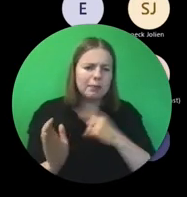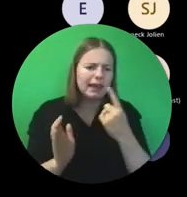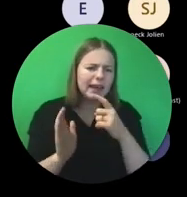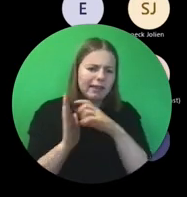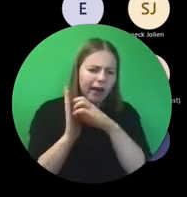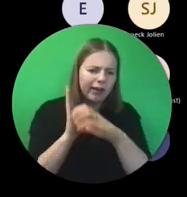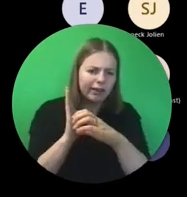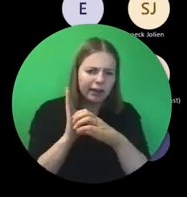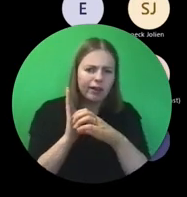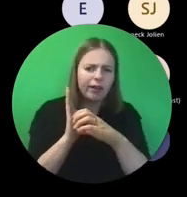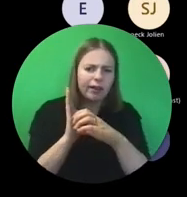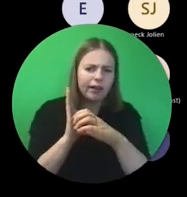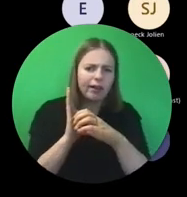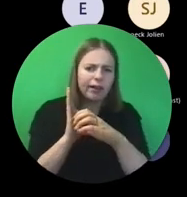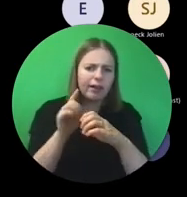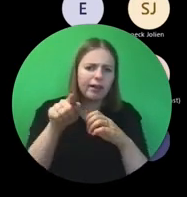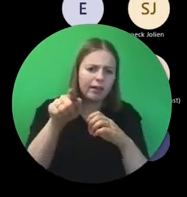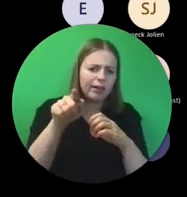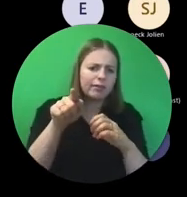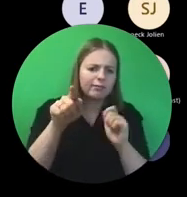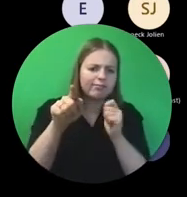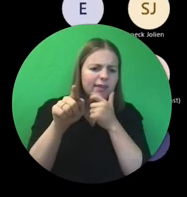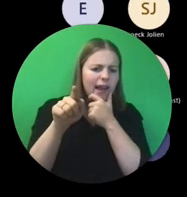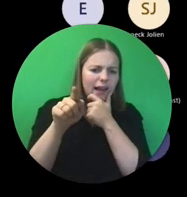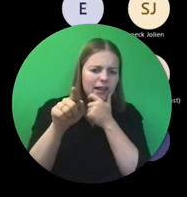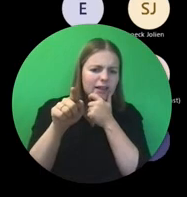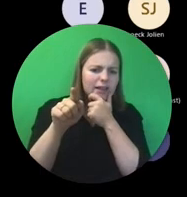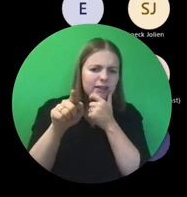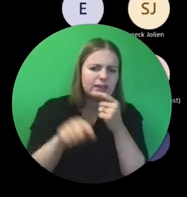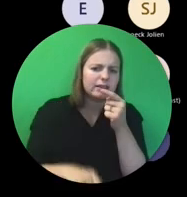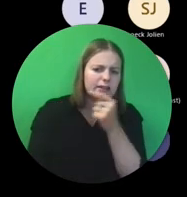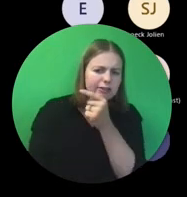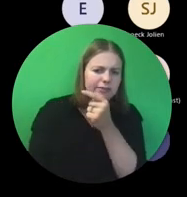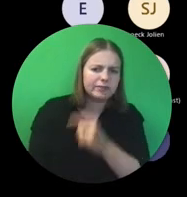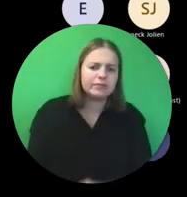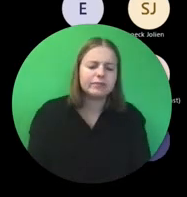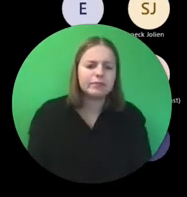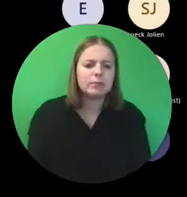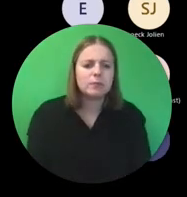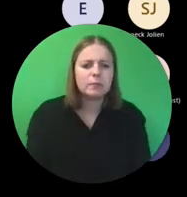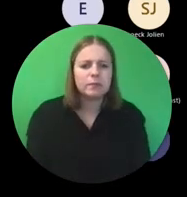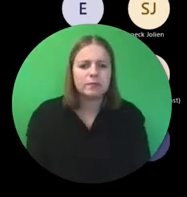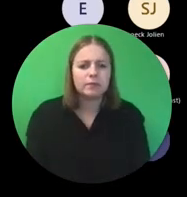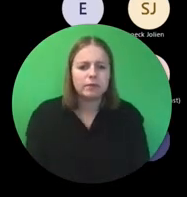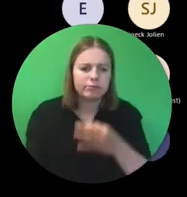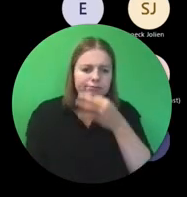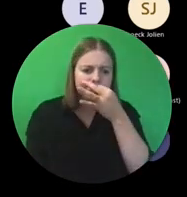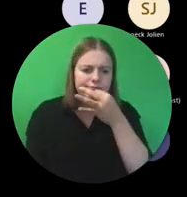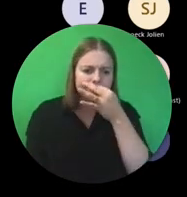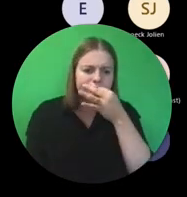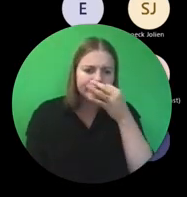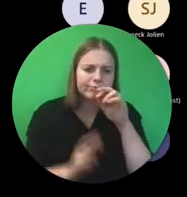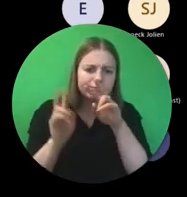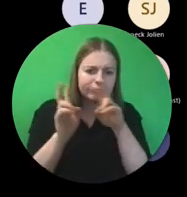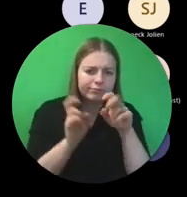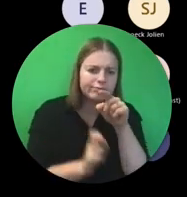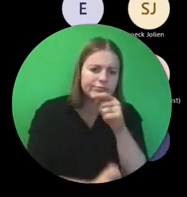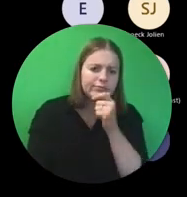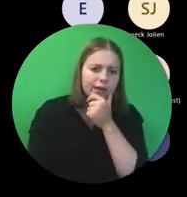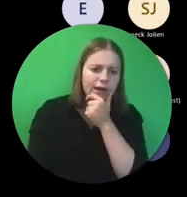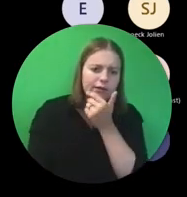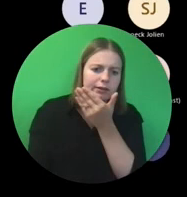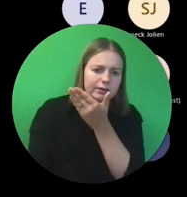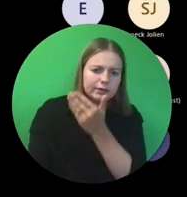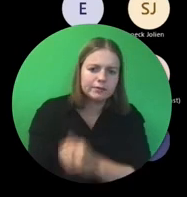dat nogal veelzeggend is. In case a planned activity is not carried out and it is not replaced by another